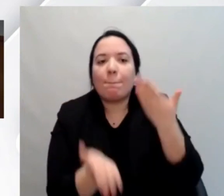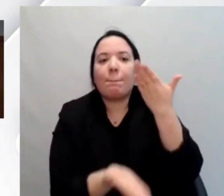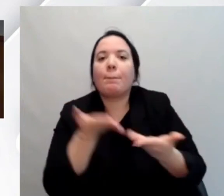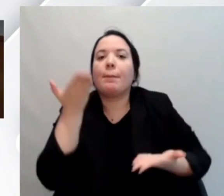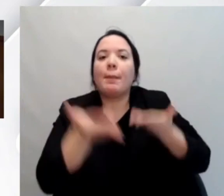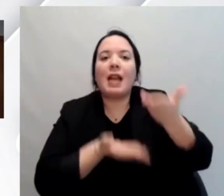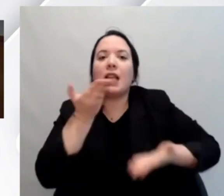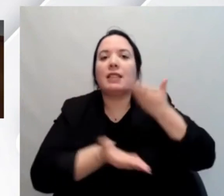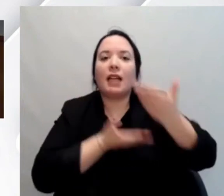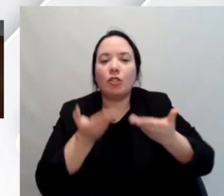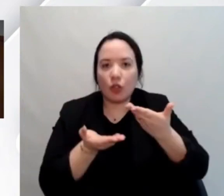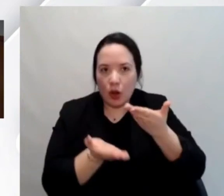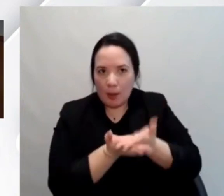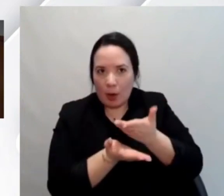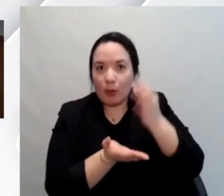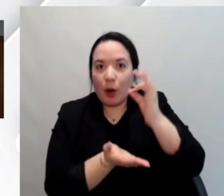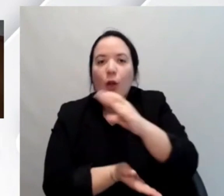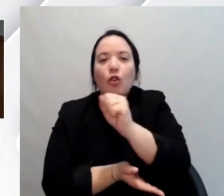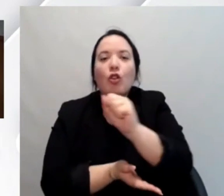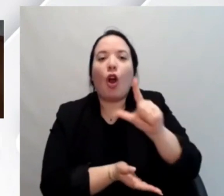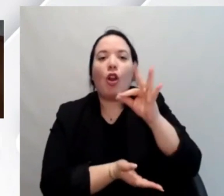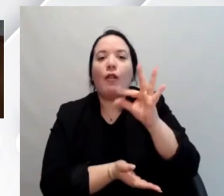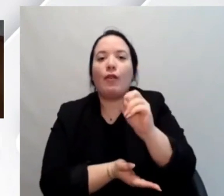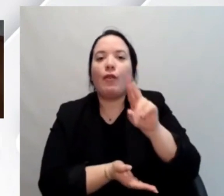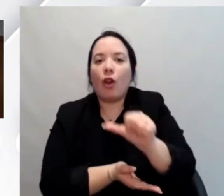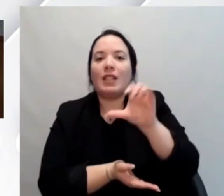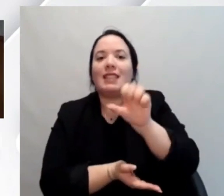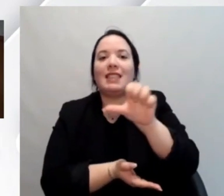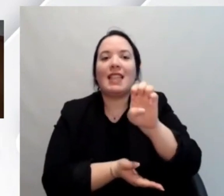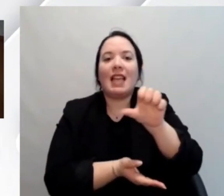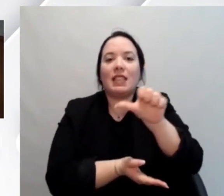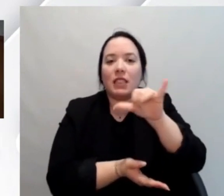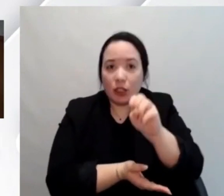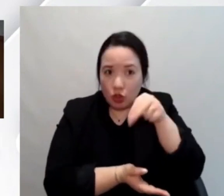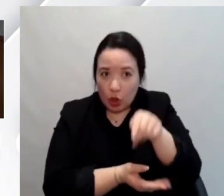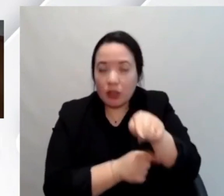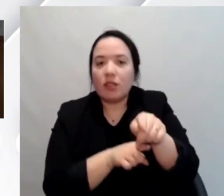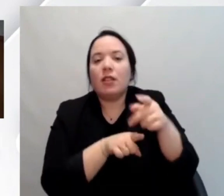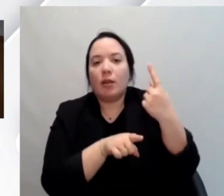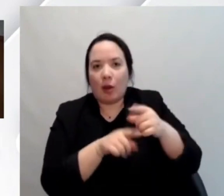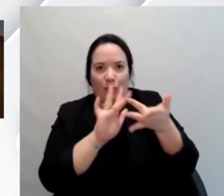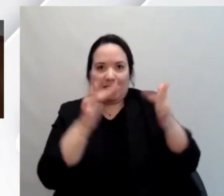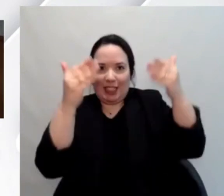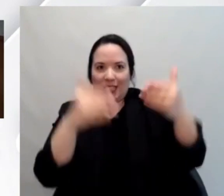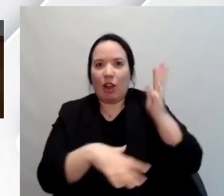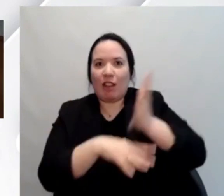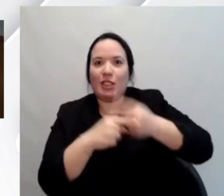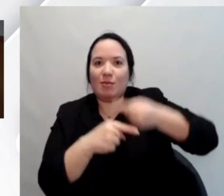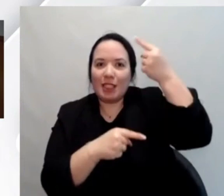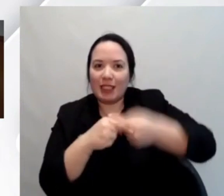la call for session aperta trovate tutte le informazioni sul sito accessibilitydays